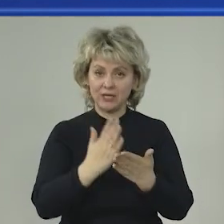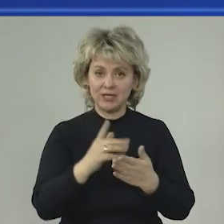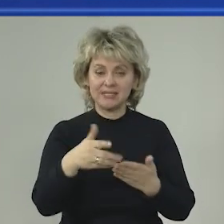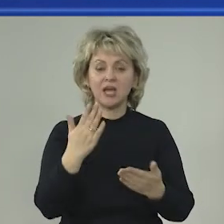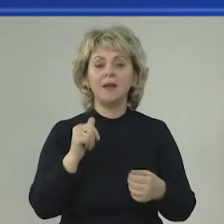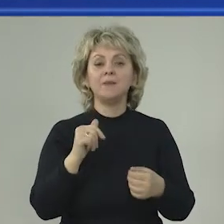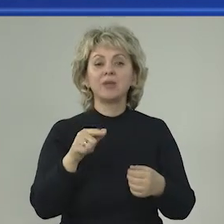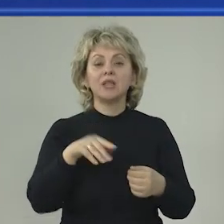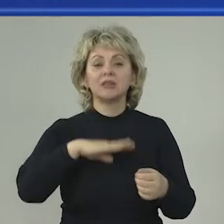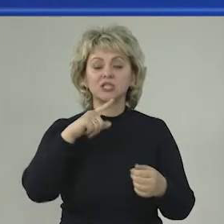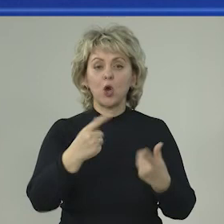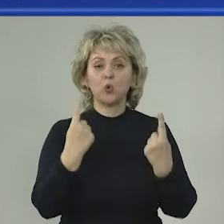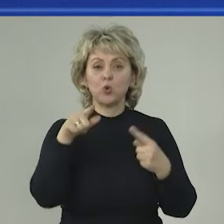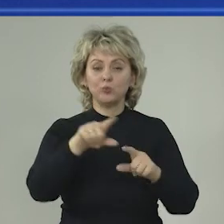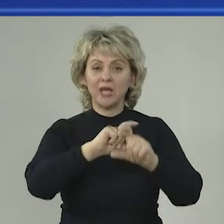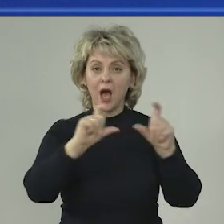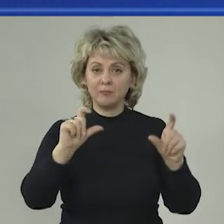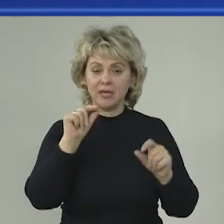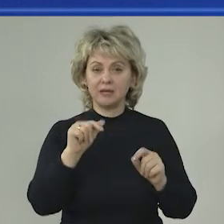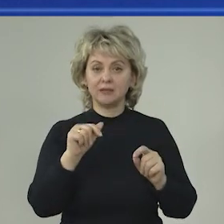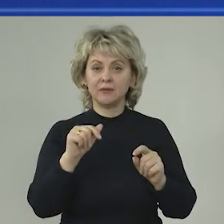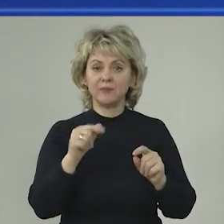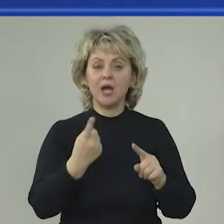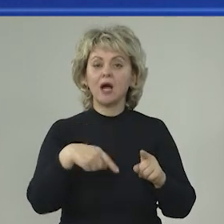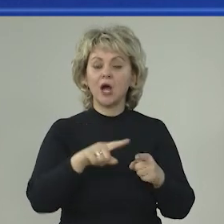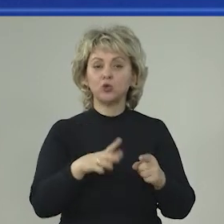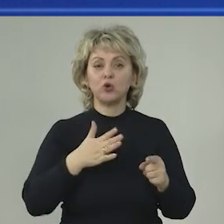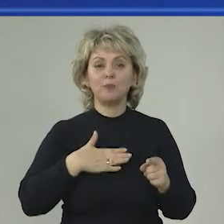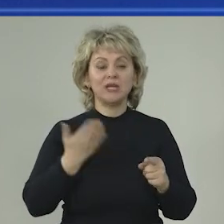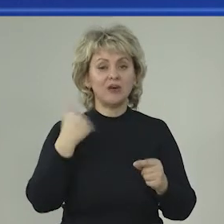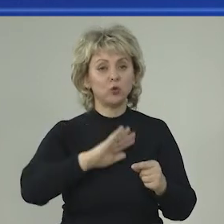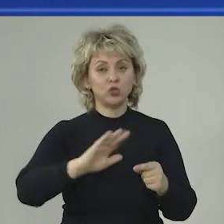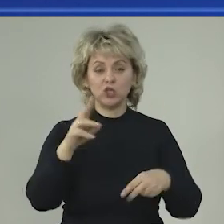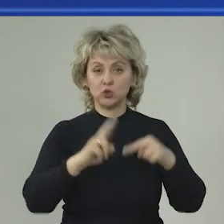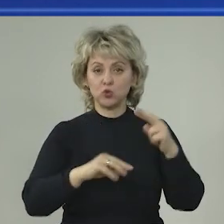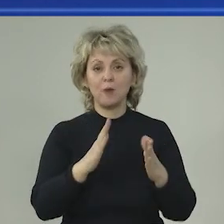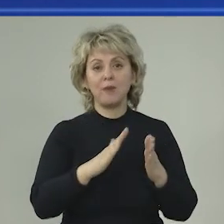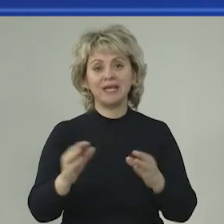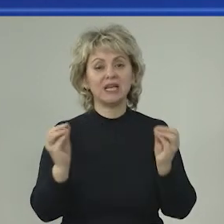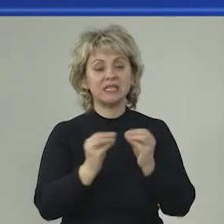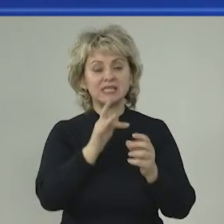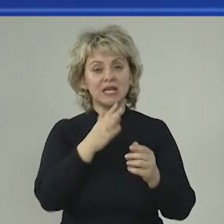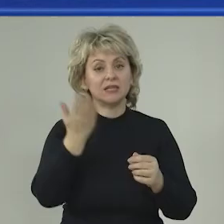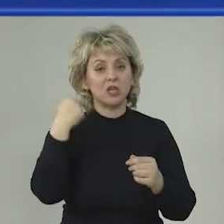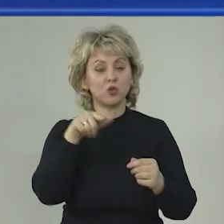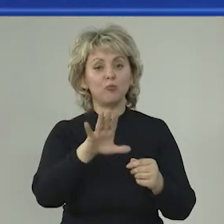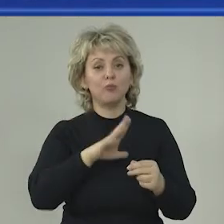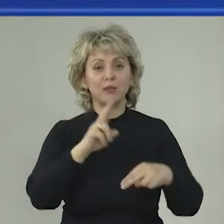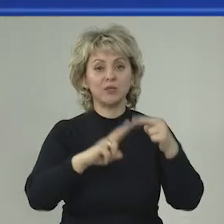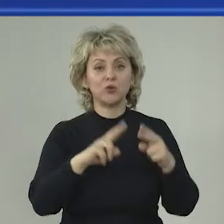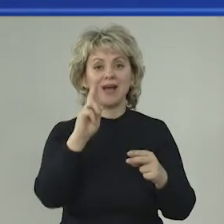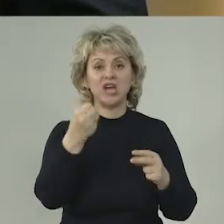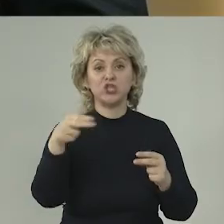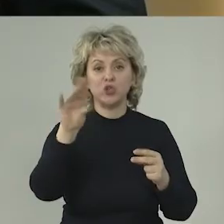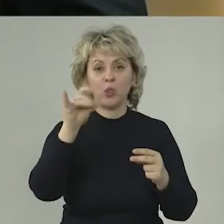это держит. Держит достаточно крупный объект, которых мы давно не строили. Порядка 10 лет назад у нас был построен